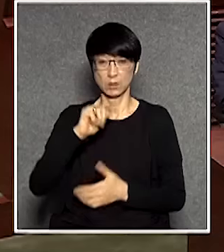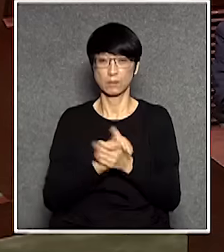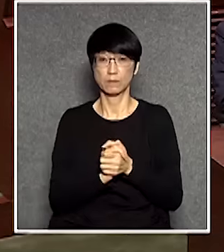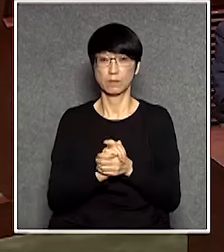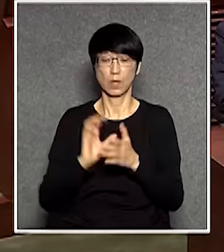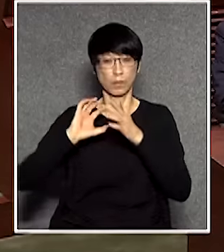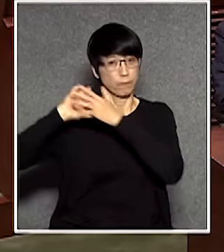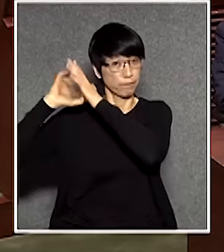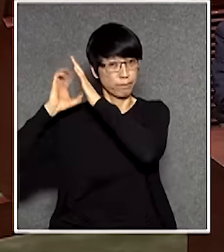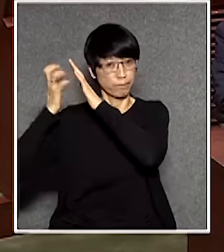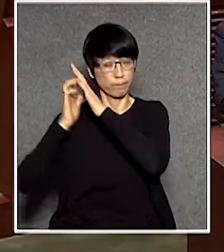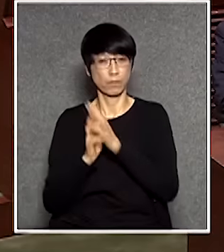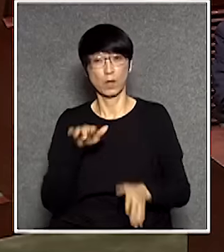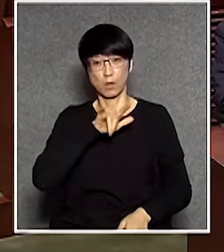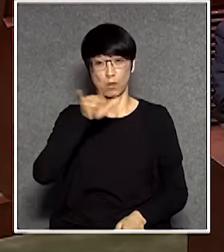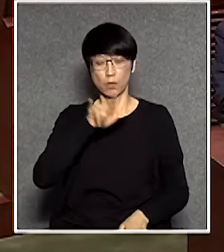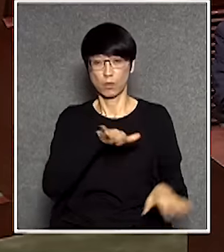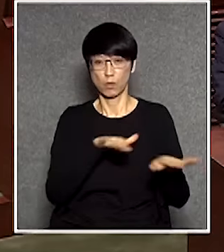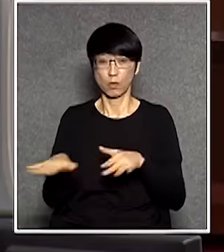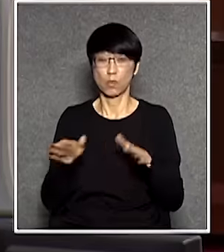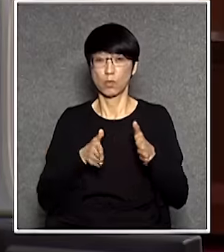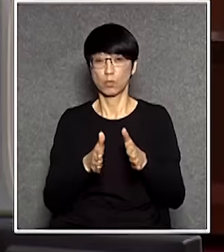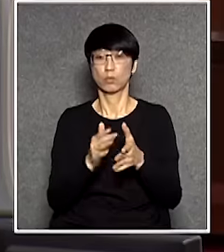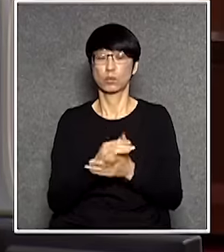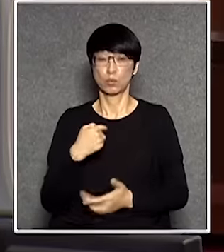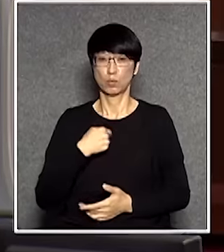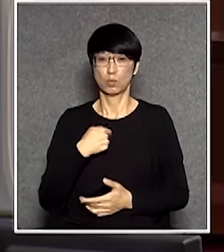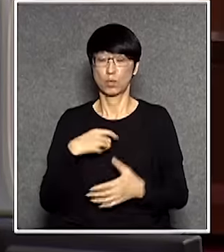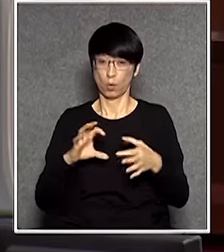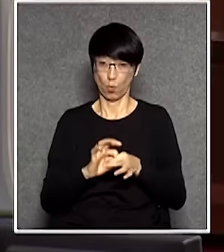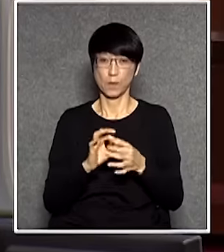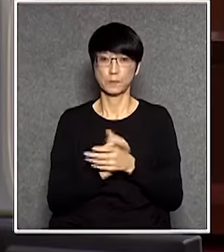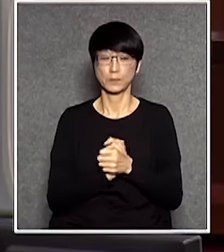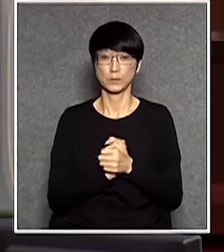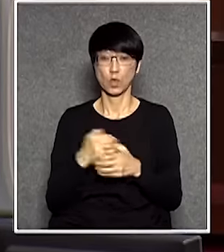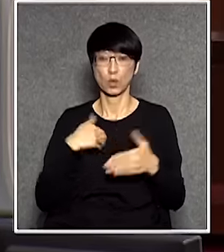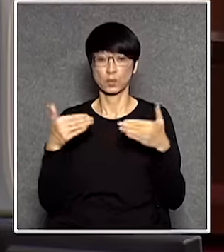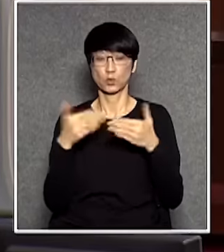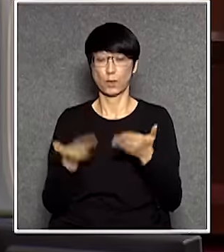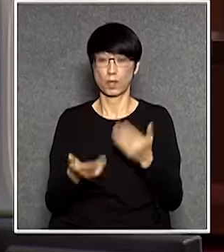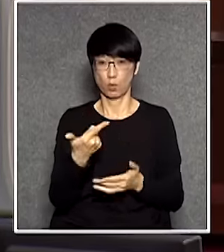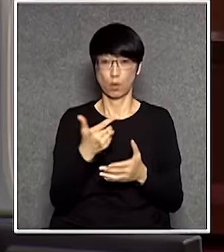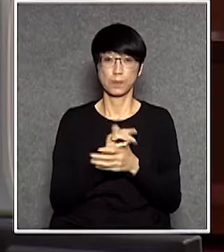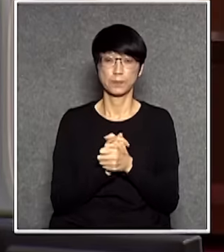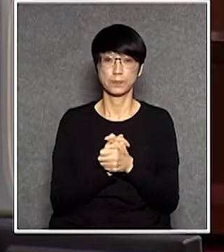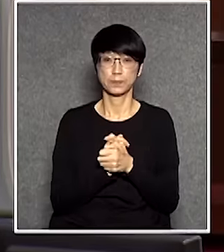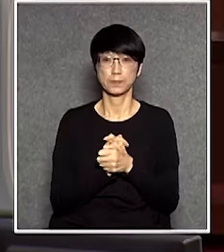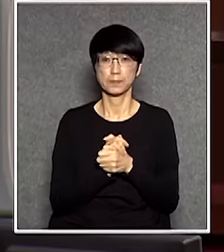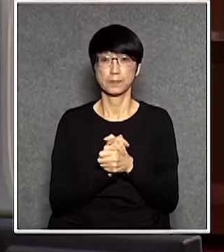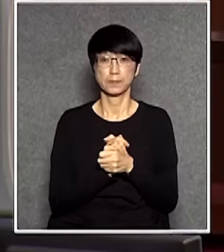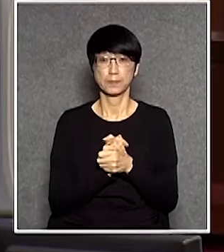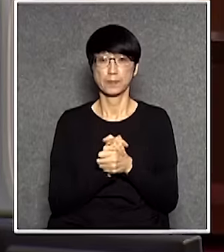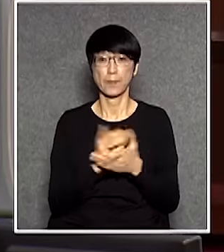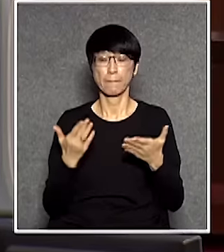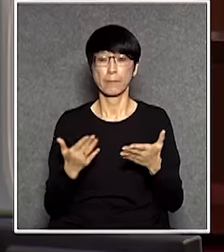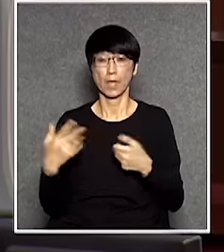及電訊、海運及空運有幾個部份和我都有點關係,我接觸得比較多一點當然,今天